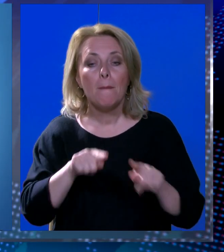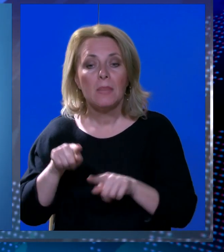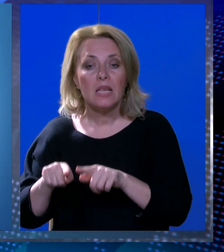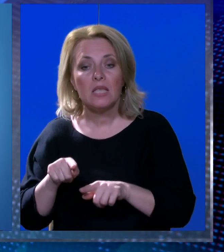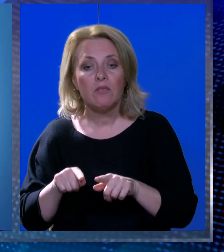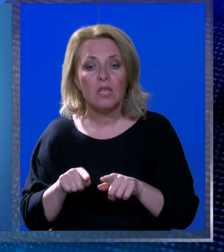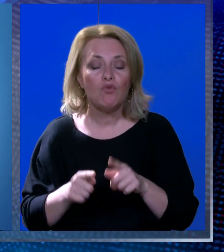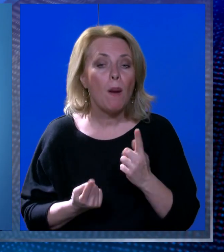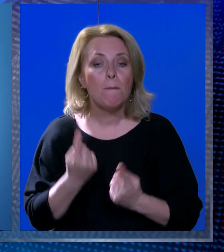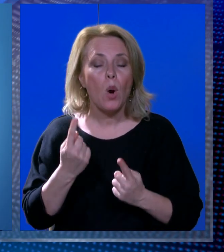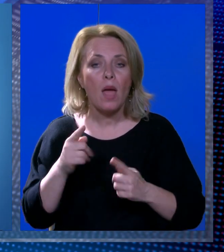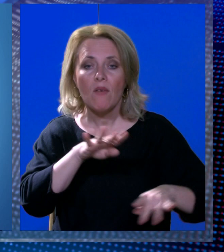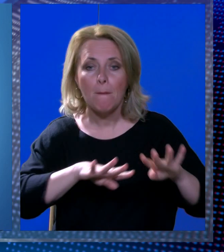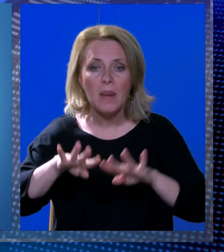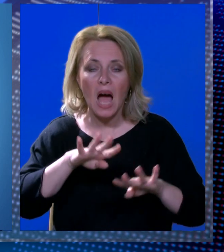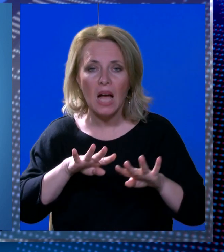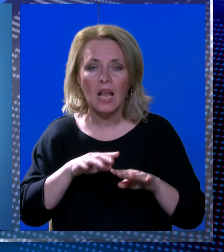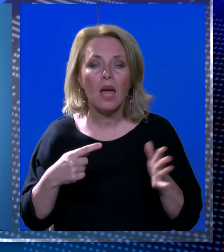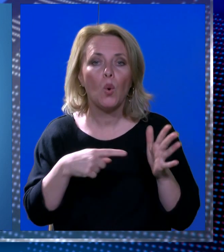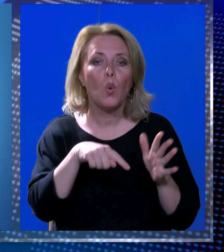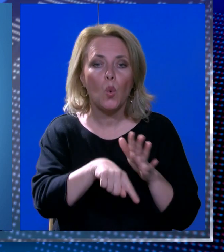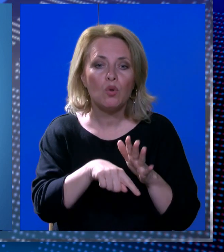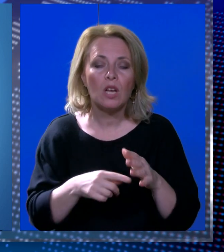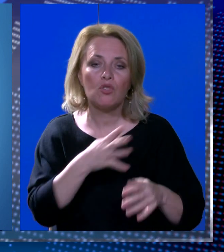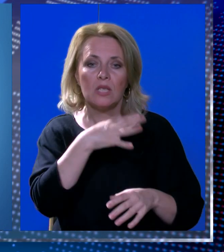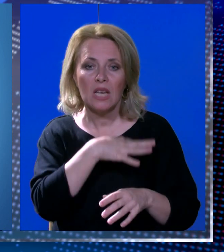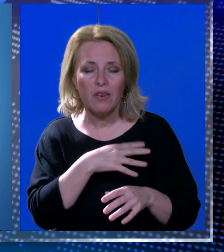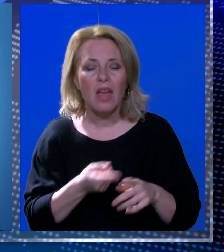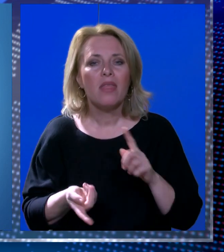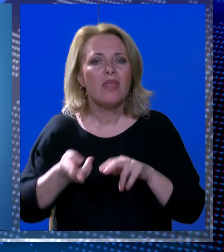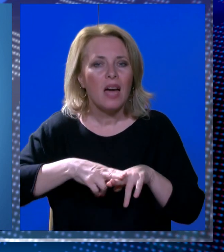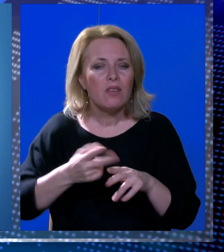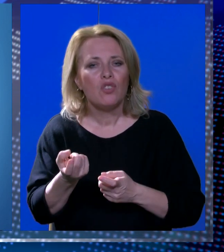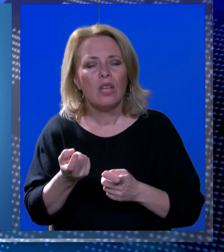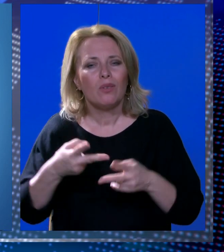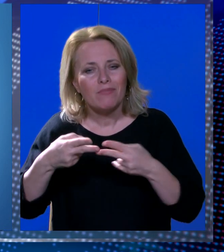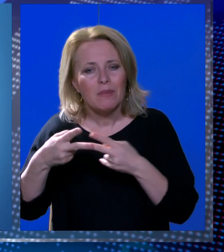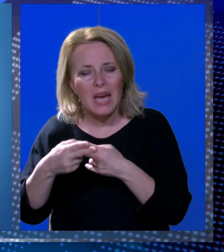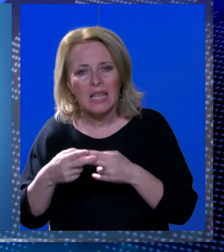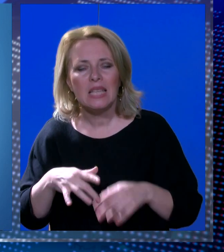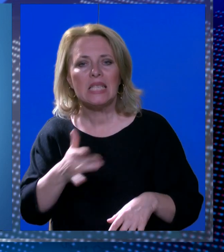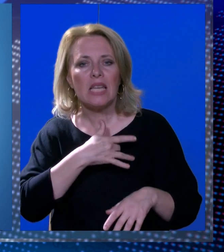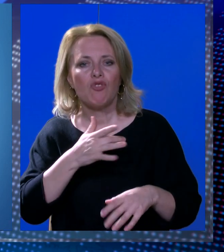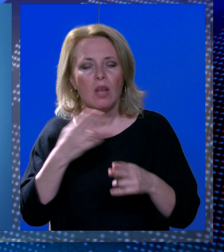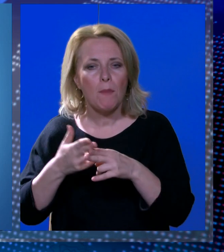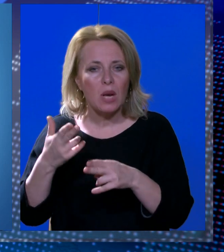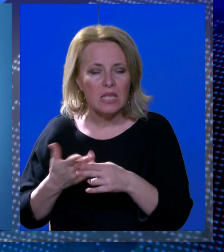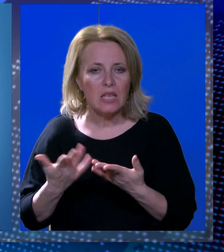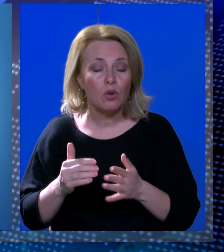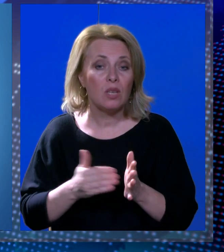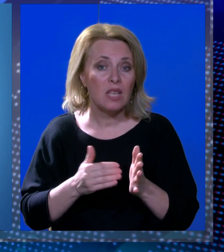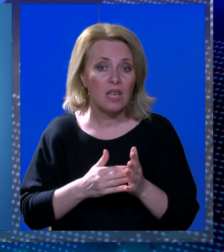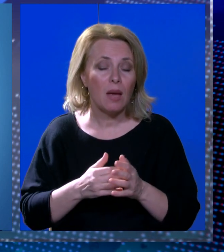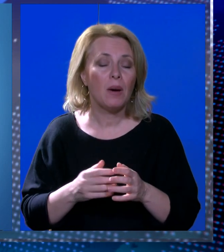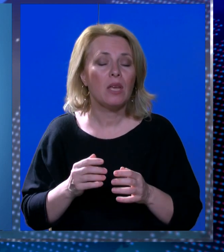Mjestimična pojava jutarnje magle unutrašnjosti Hrvatske najviše će smetati srčanim bolesnicima, asmatičarima i reumatičarima, koji